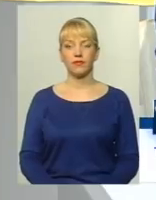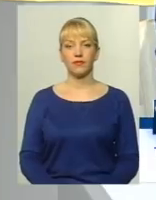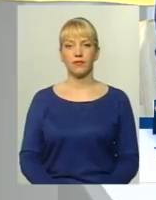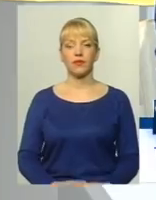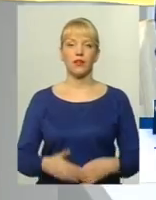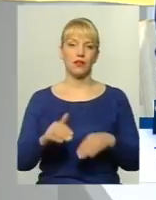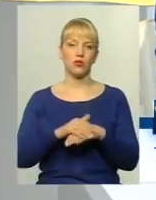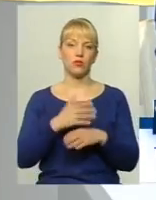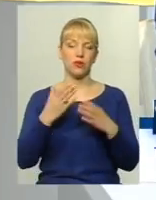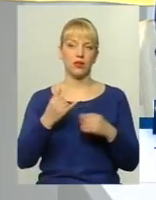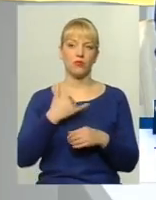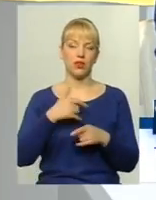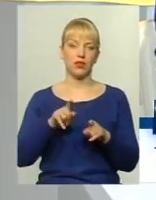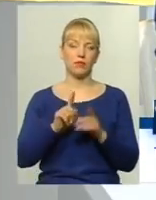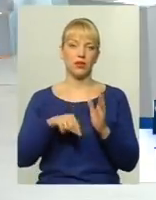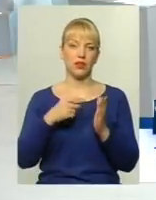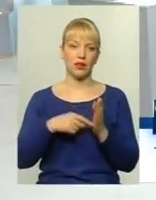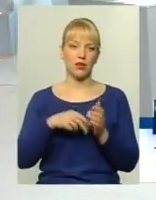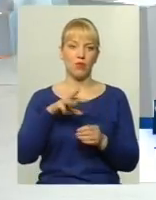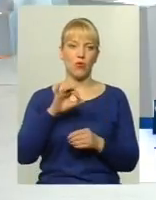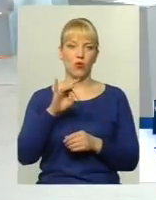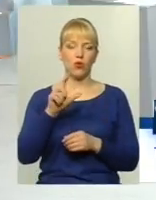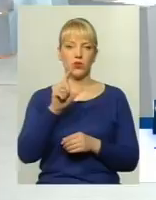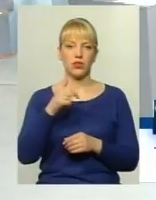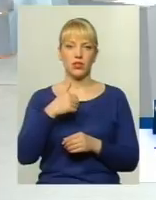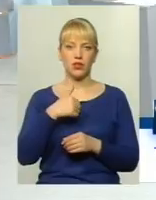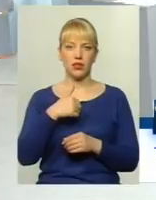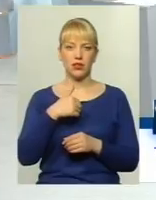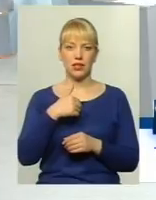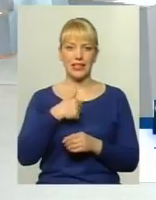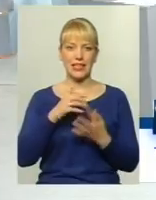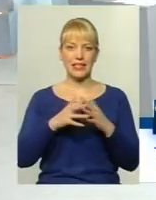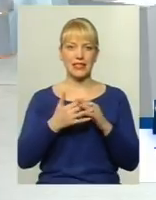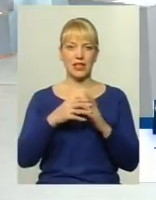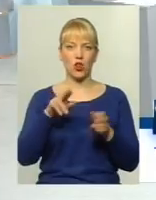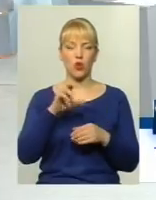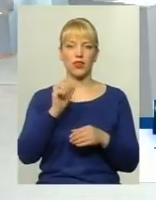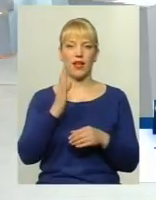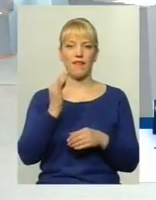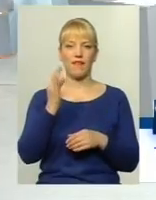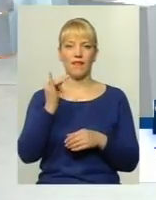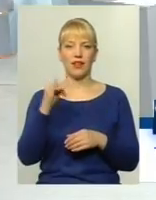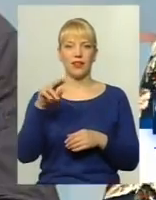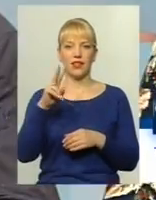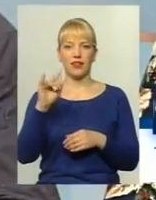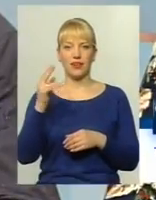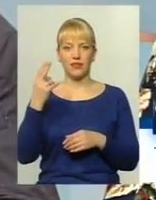Доброго дня. У мене запитання до пані Морозі. Я помню, села Давидковиць. В нас вже підняли ціну на 2